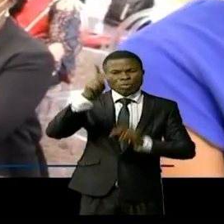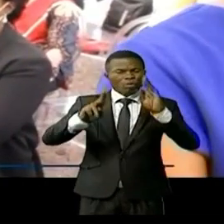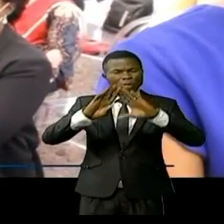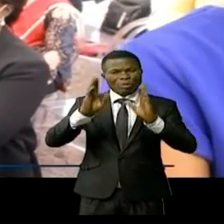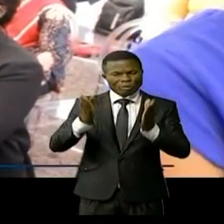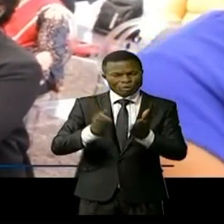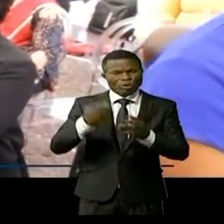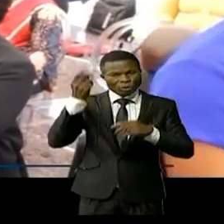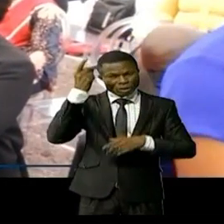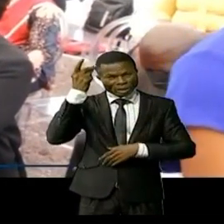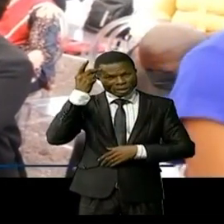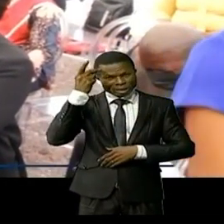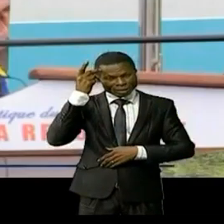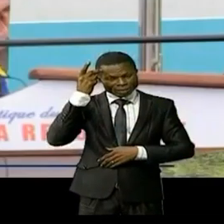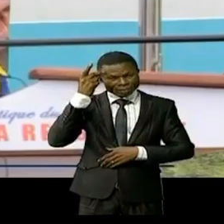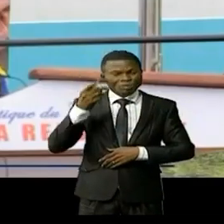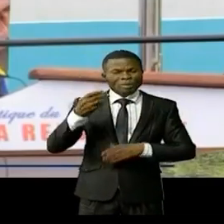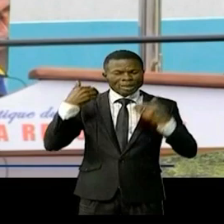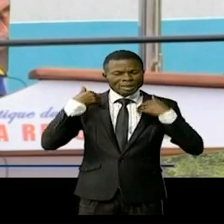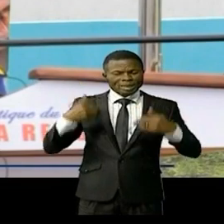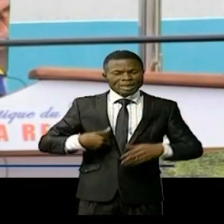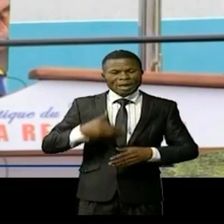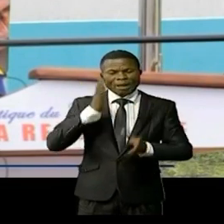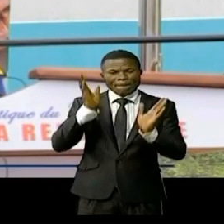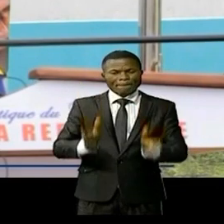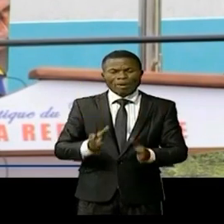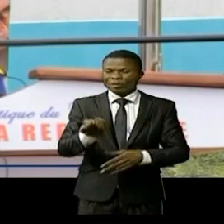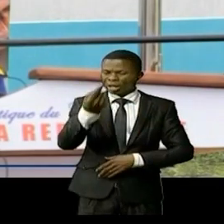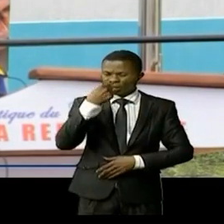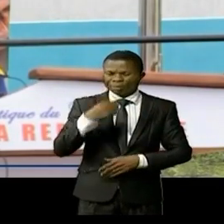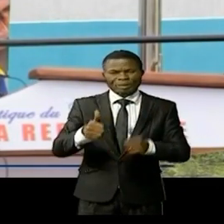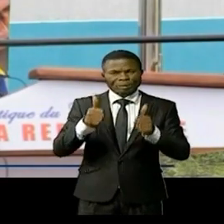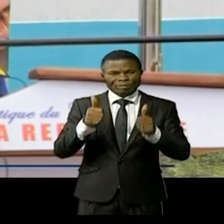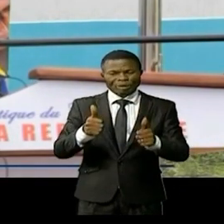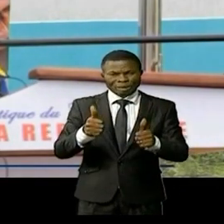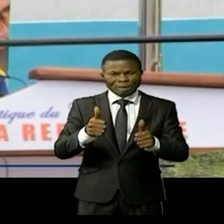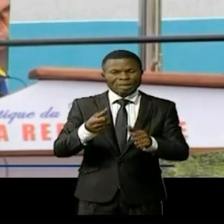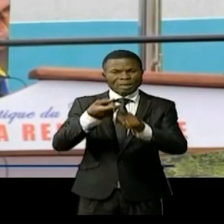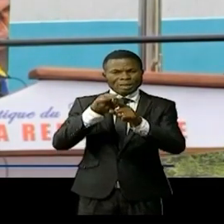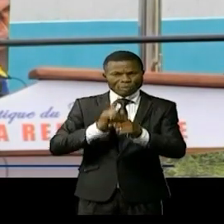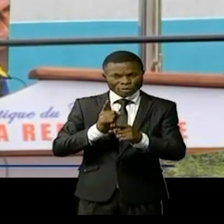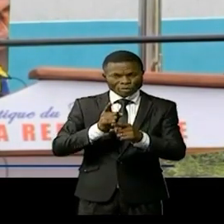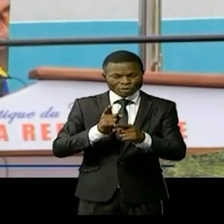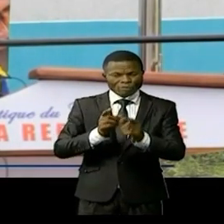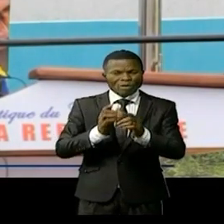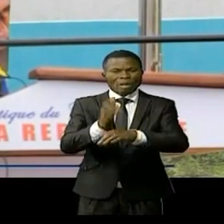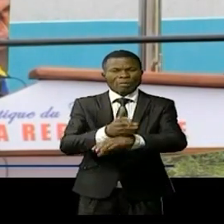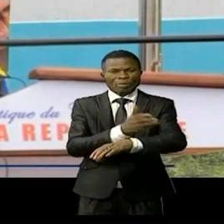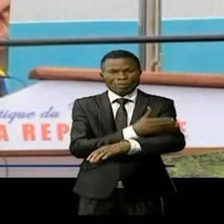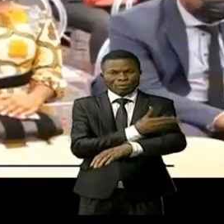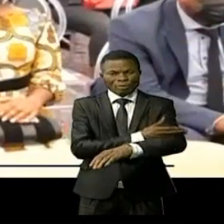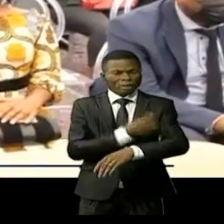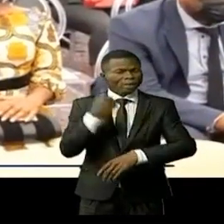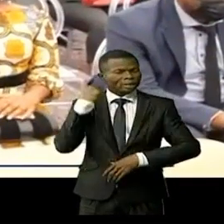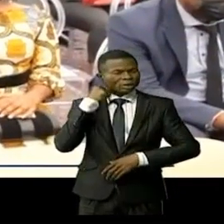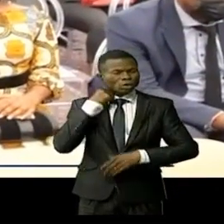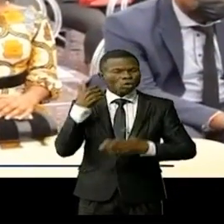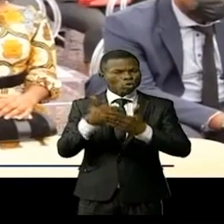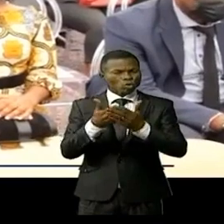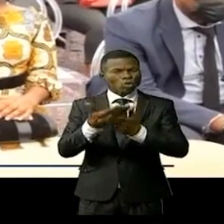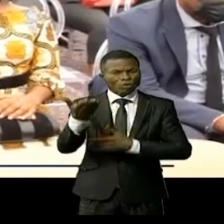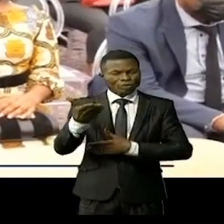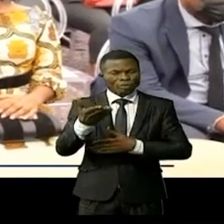kinoise une santé parfaite par des soins innovateurs issus de la dernière évolution de la médecine La cellule